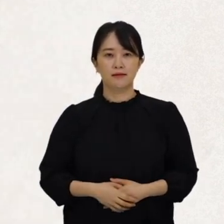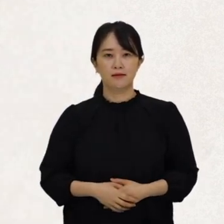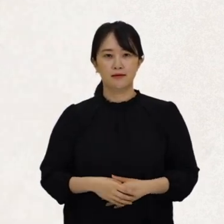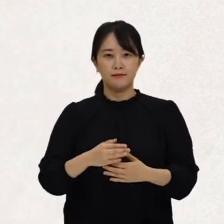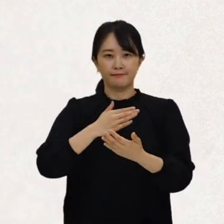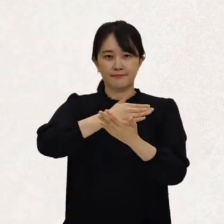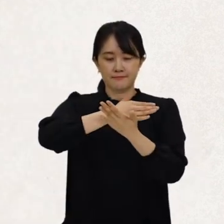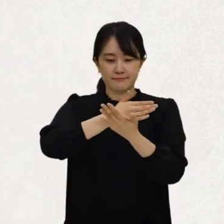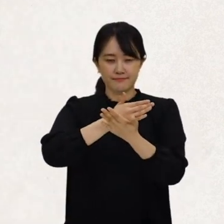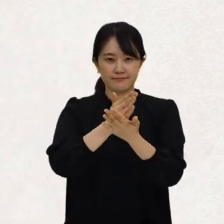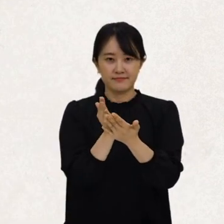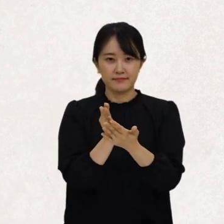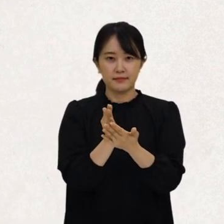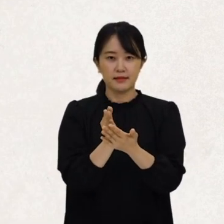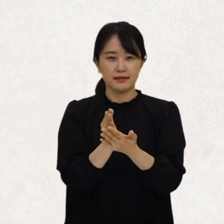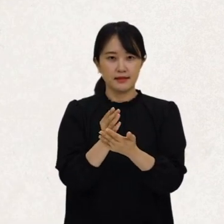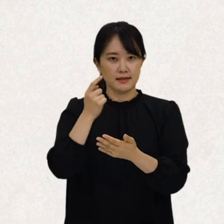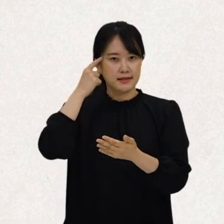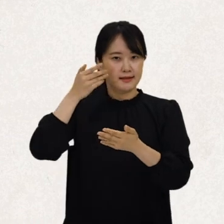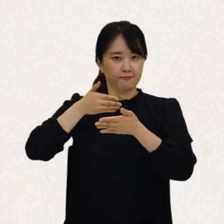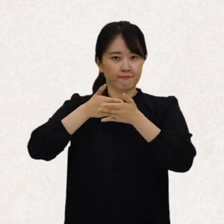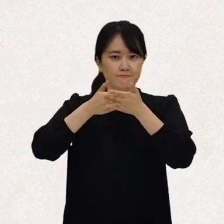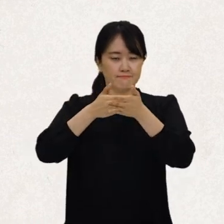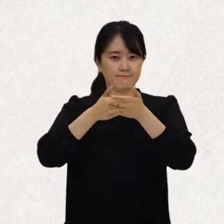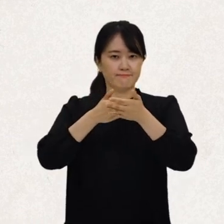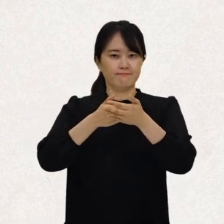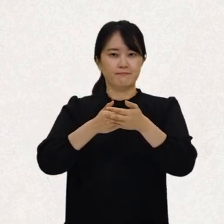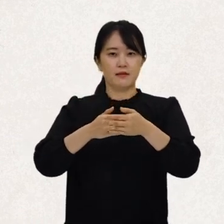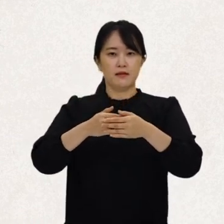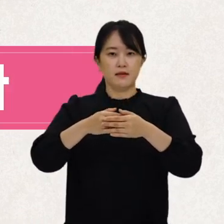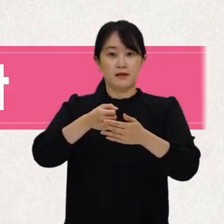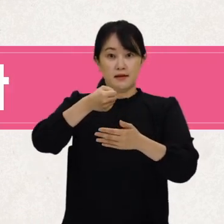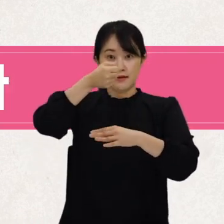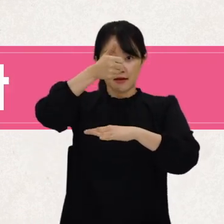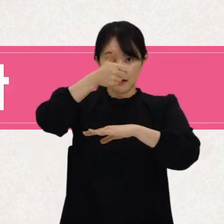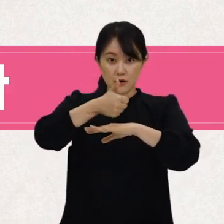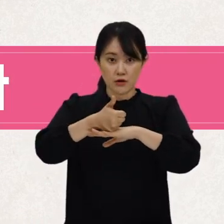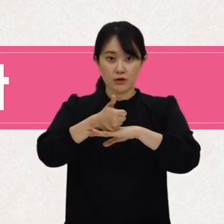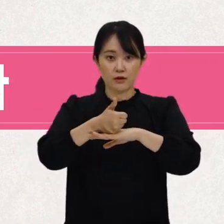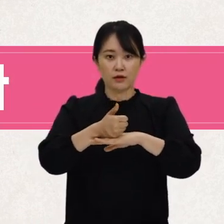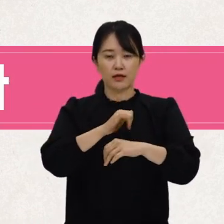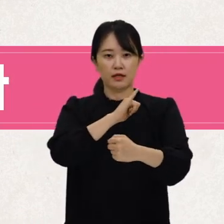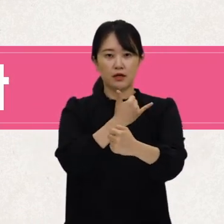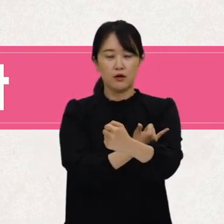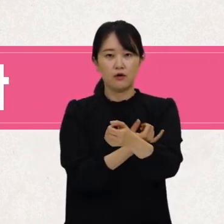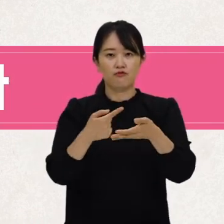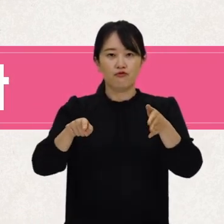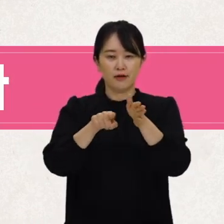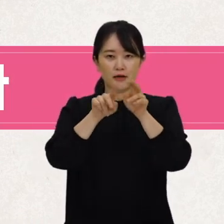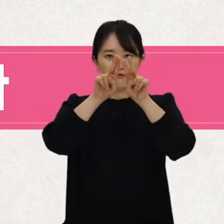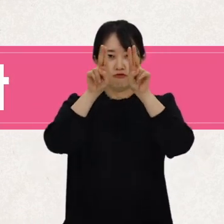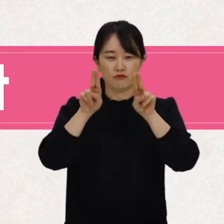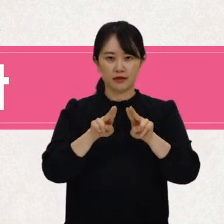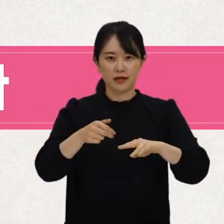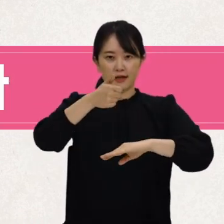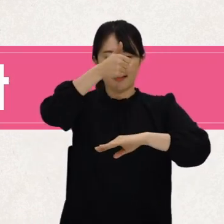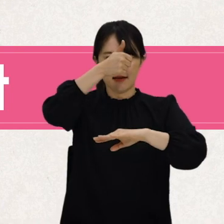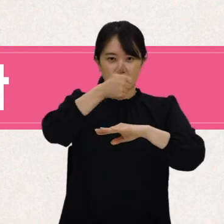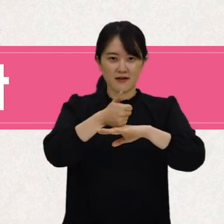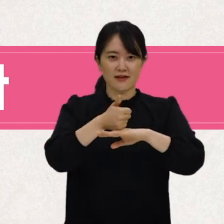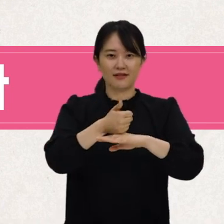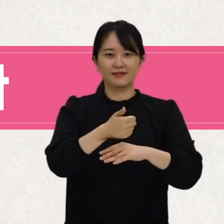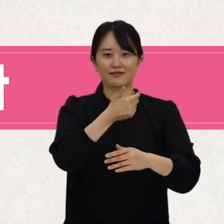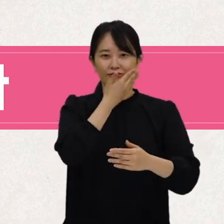다양한 목소리가 반영된 유엔 장애인권리협약은 장애인 인권구현을 위한 국제적 성과라는 점에서